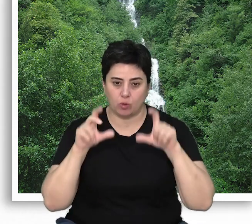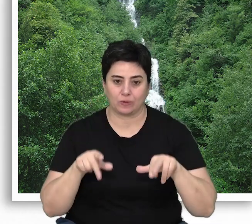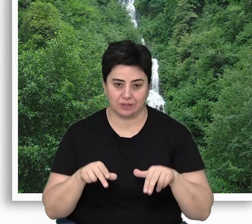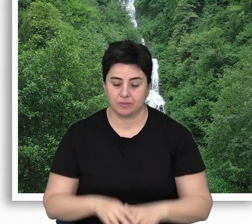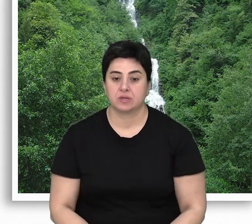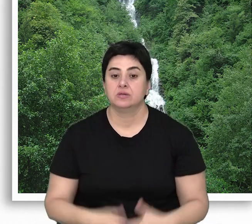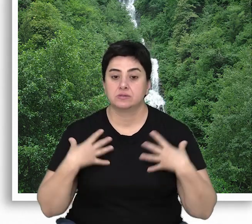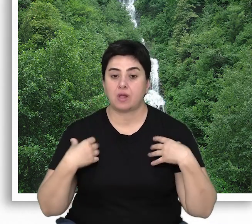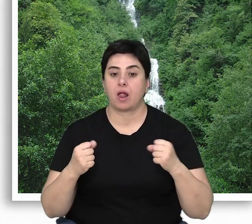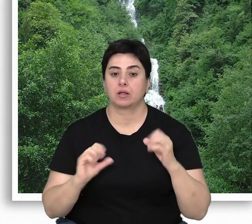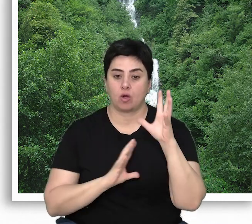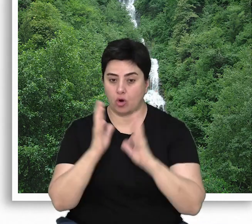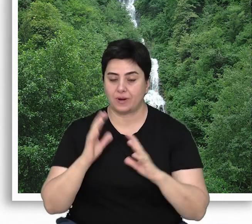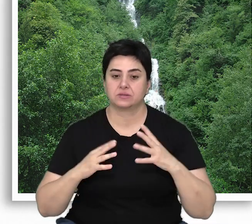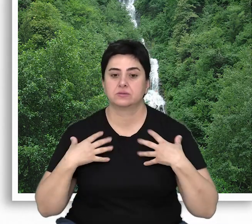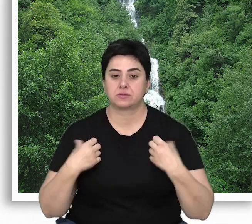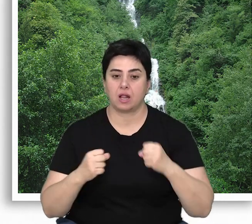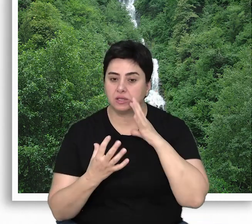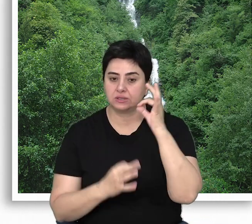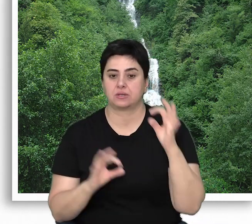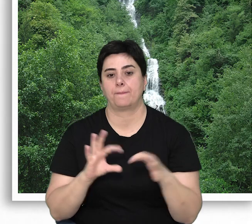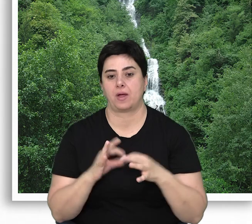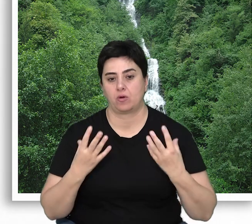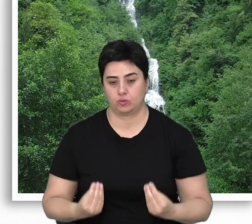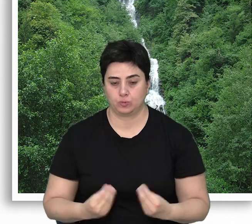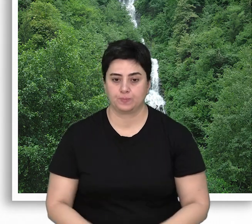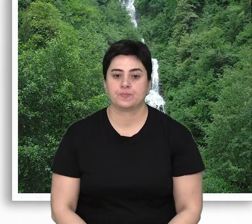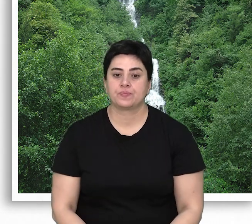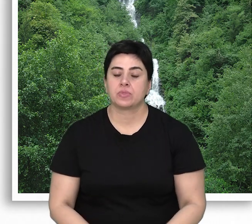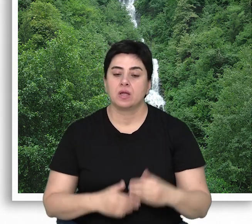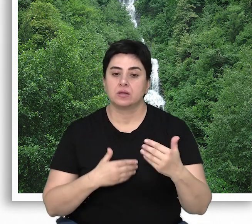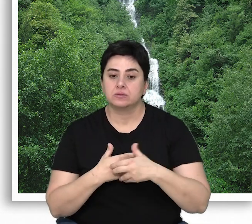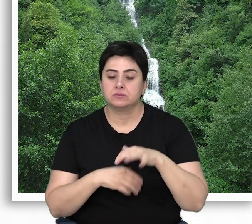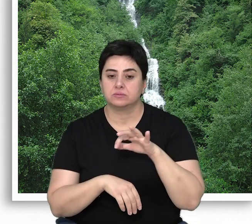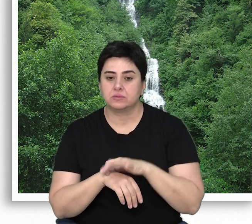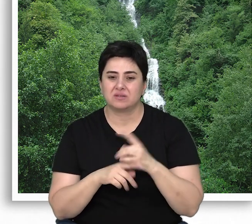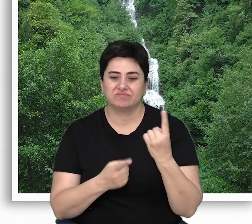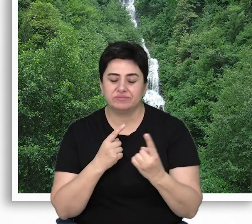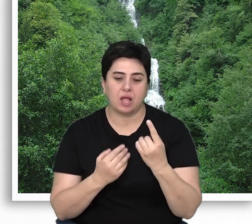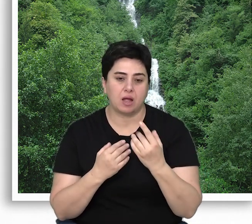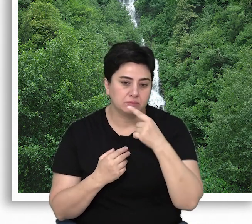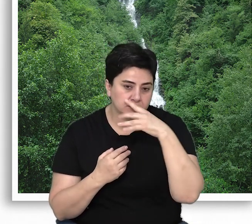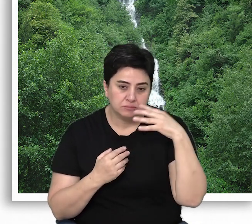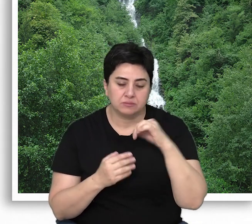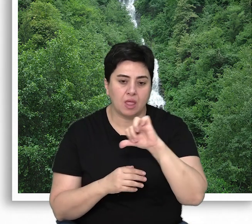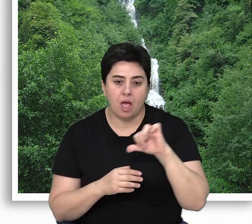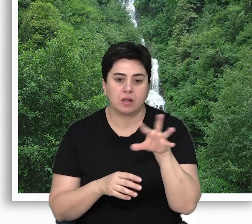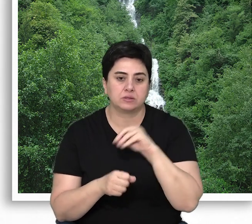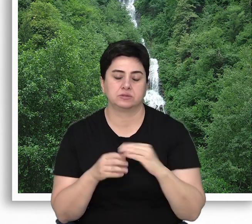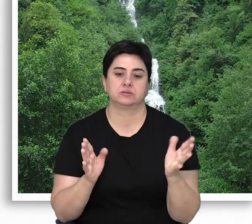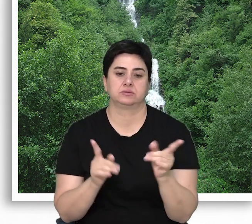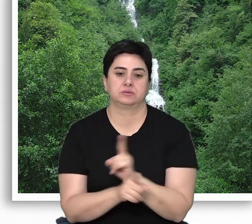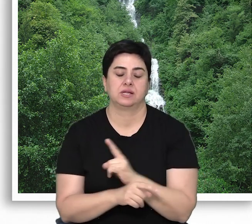Sağlıklı ormanlar, sağlıklı insanlar Çok sayıda tıbbi ve aromatik bitkiye ev sahipliği yapan